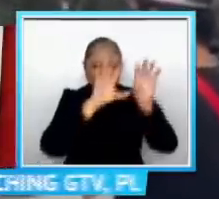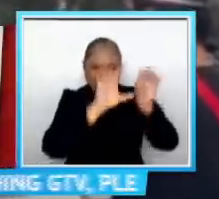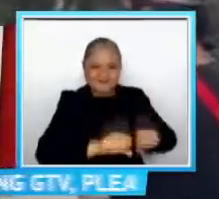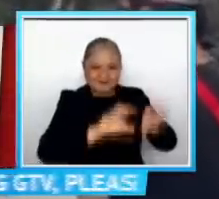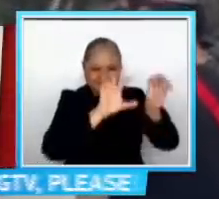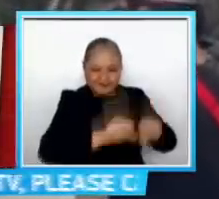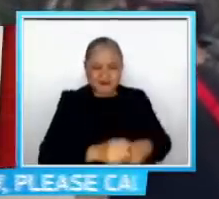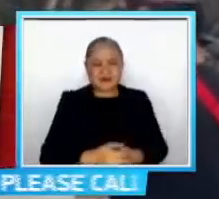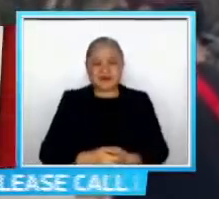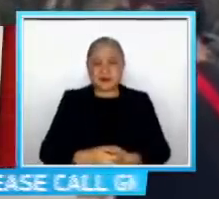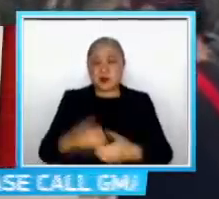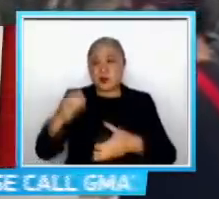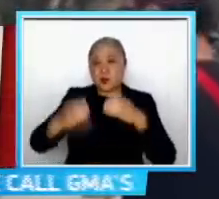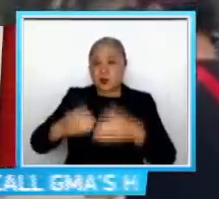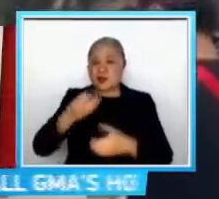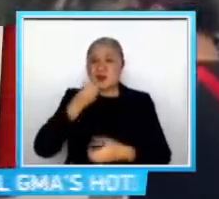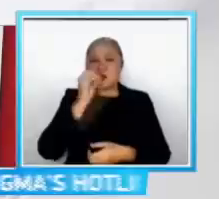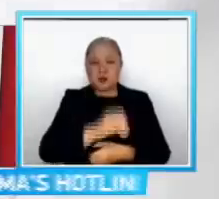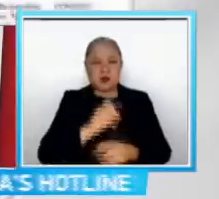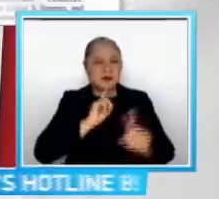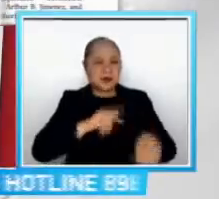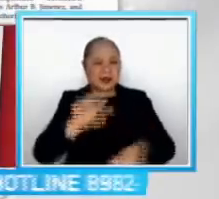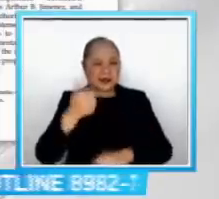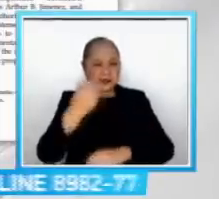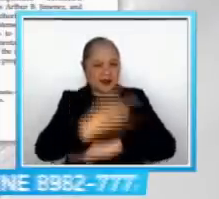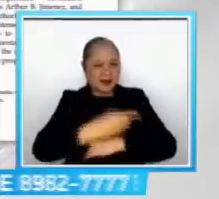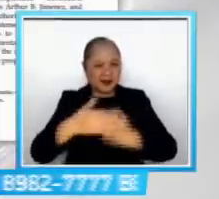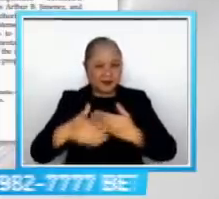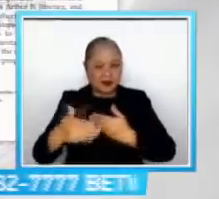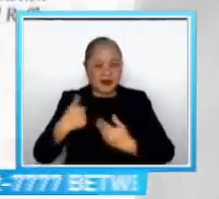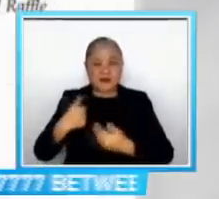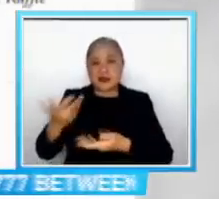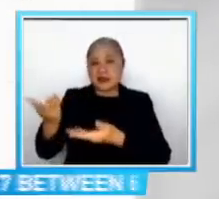tumugon sa loob ng sampung araw matapos matanggap ang TRO